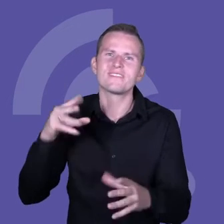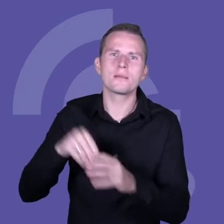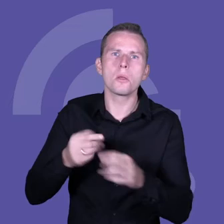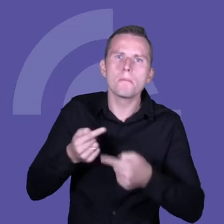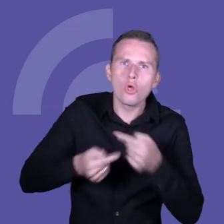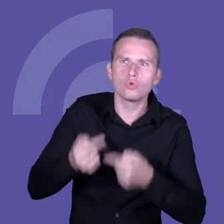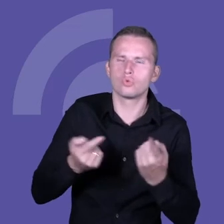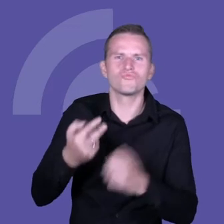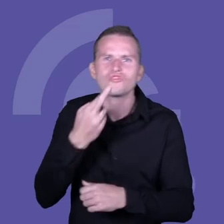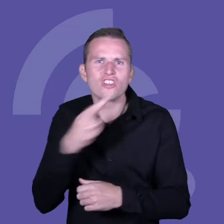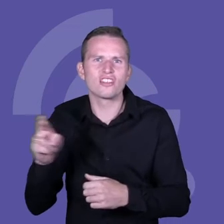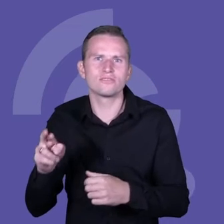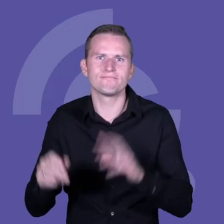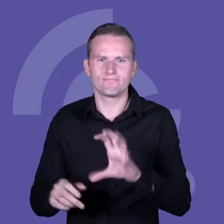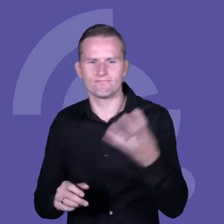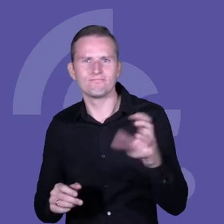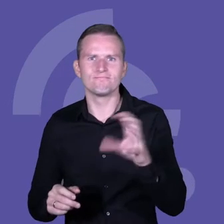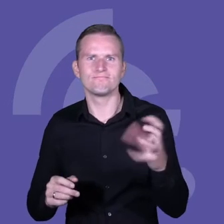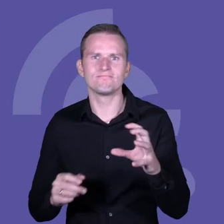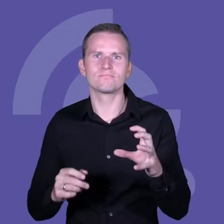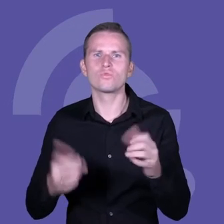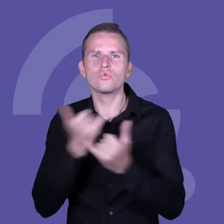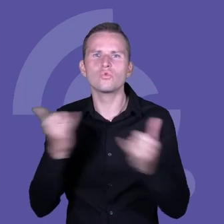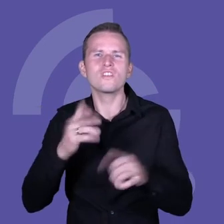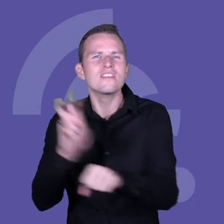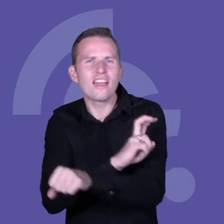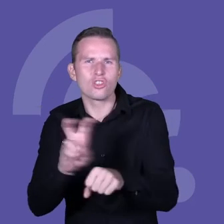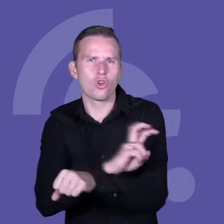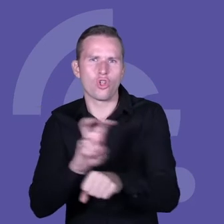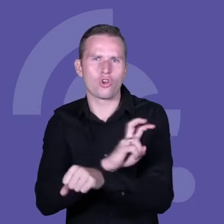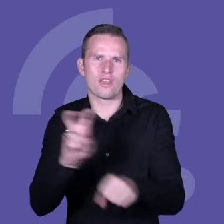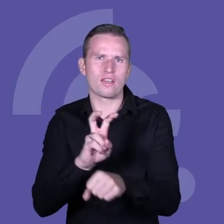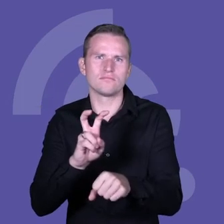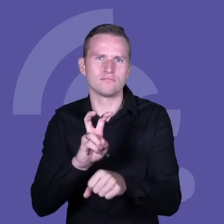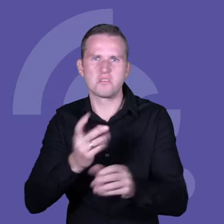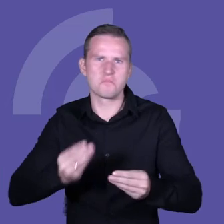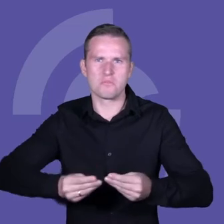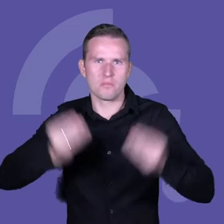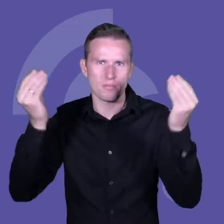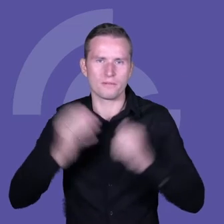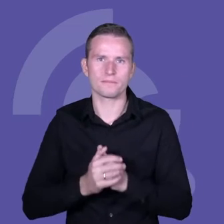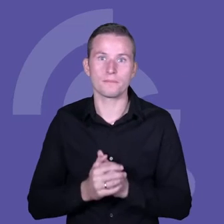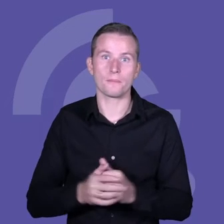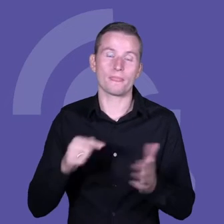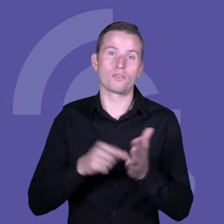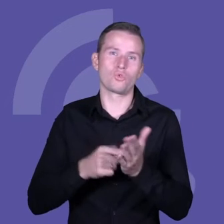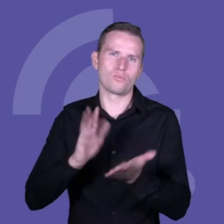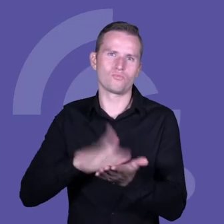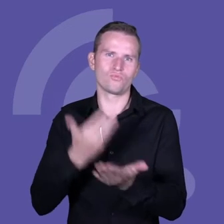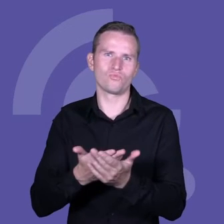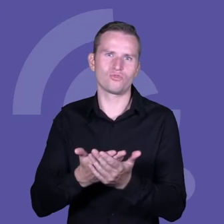namacalnym, zazwyczaj z zaawansowanymi technologiami. Tutaj tylko dałam przykład, żeby tę namacalność pokazać,